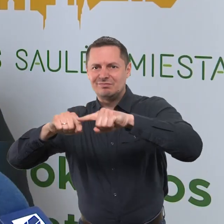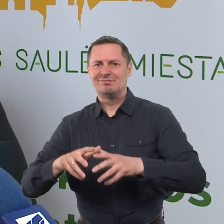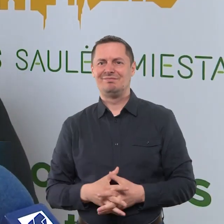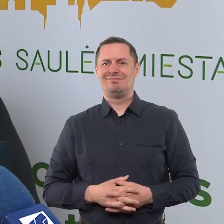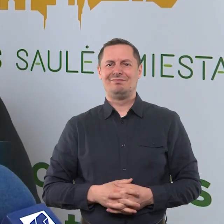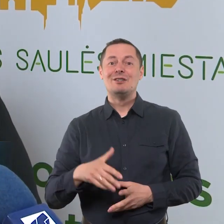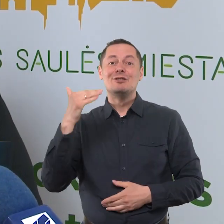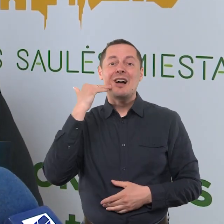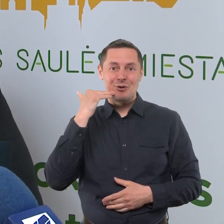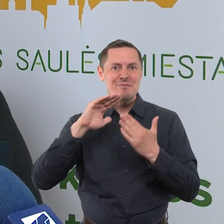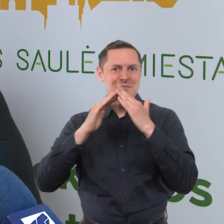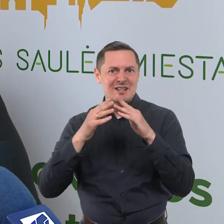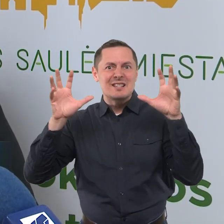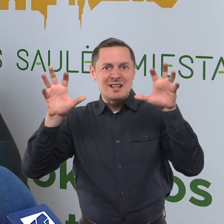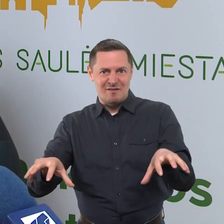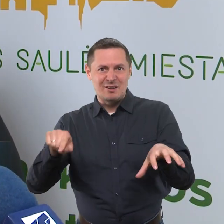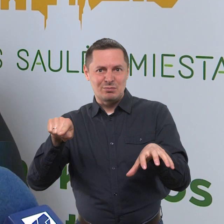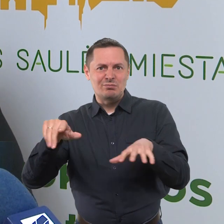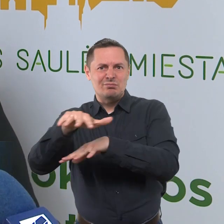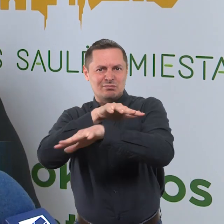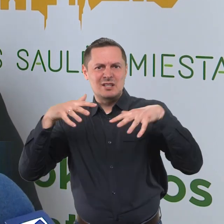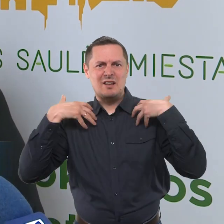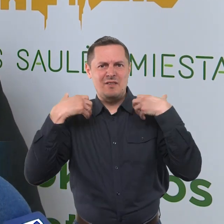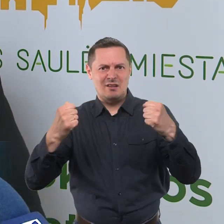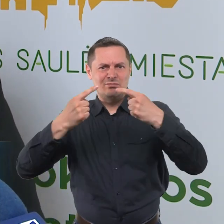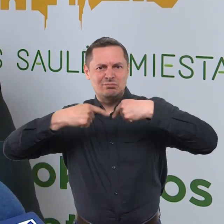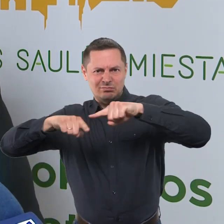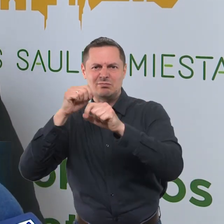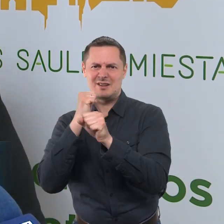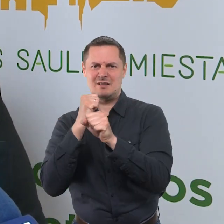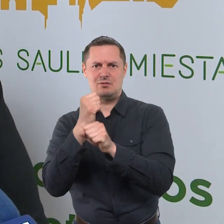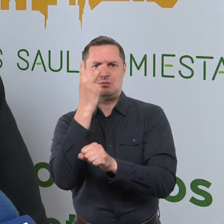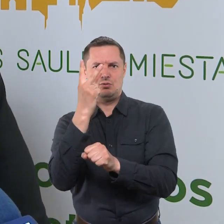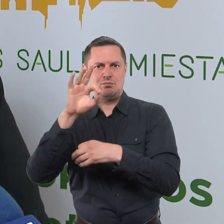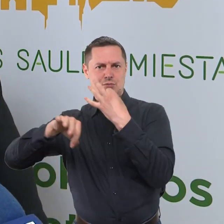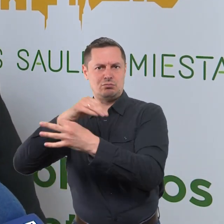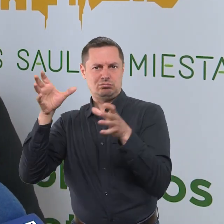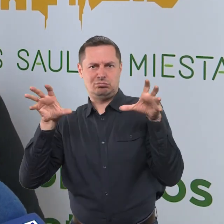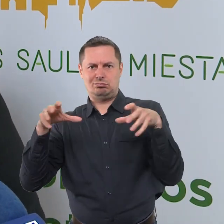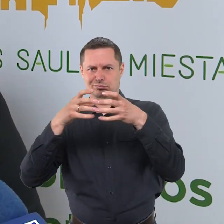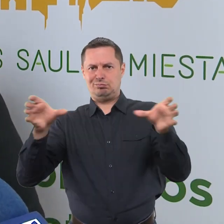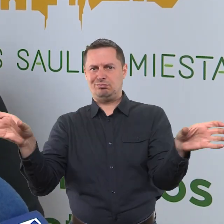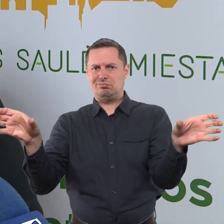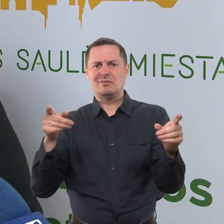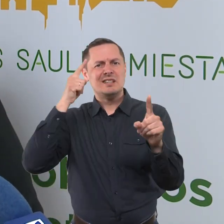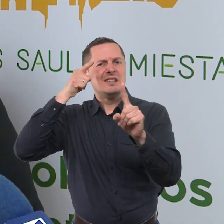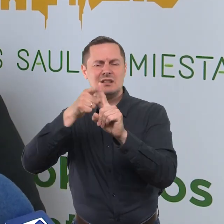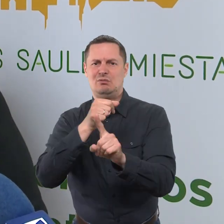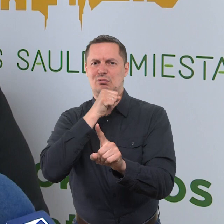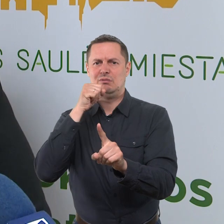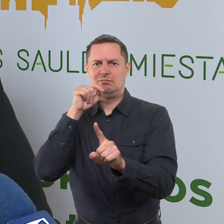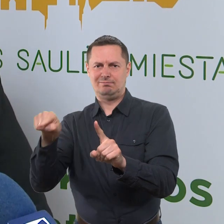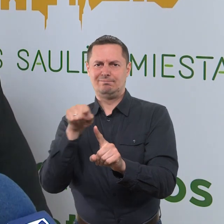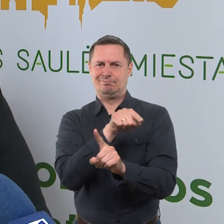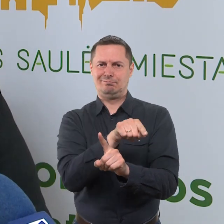metu Šiauliu miesto savivaldybės visuomenės sveikatos biuras dirba su dviem projektais seniorams. Vienas projektas yra